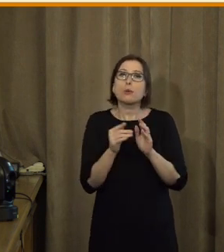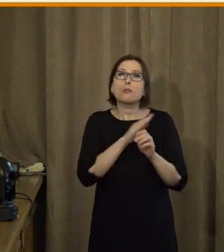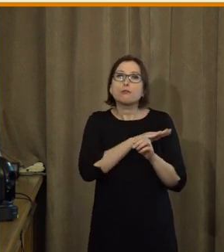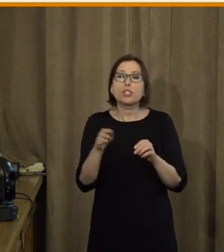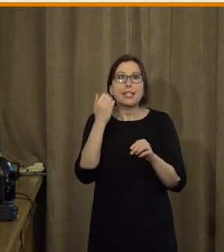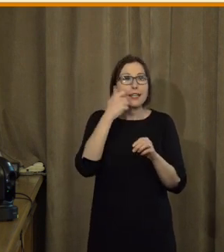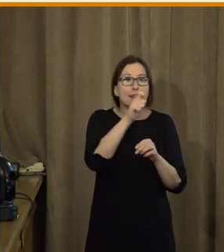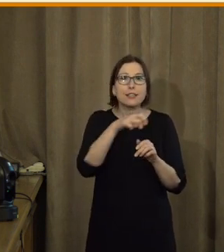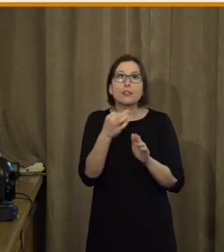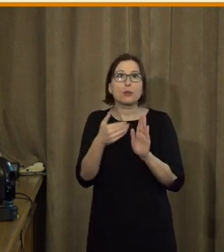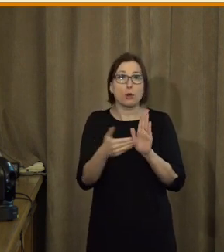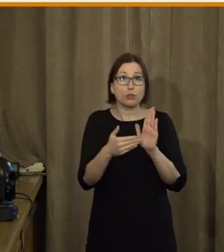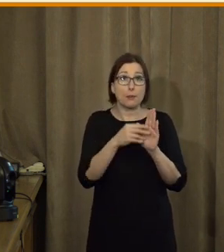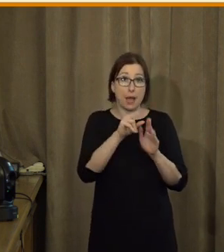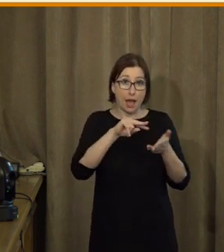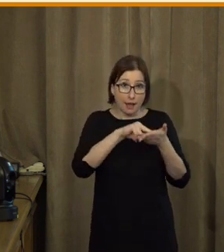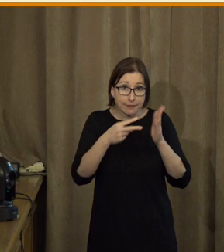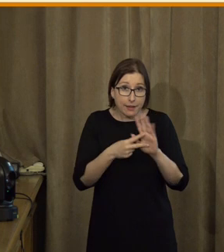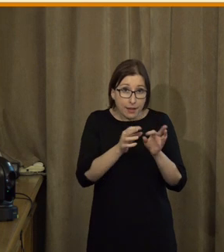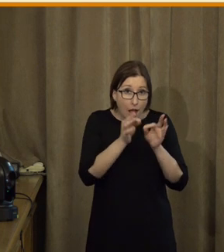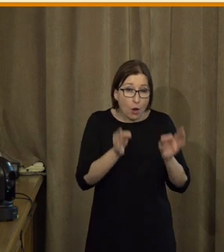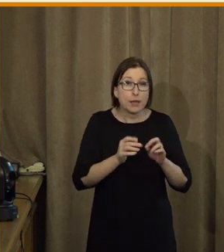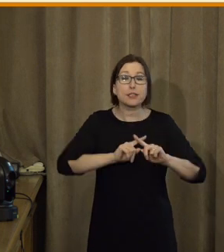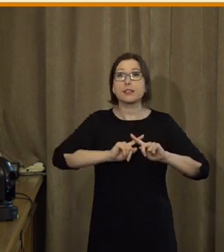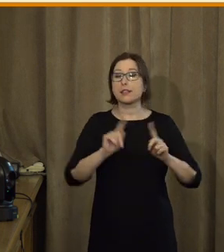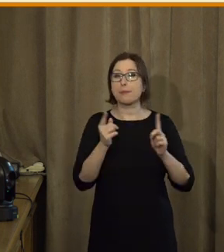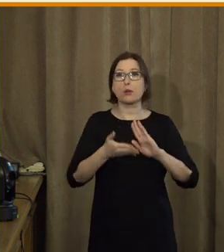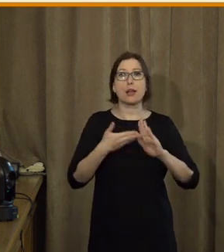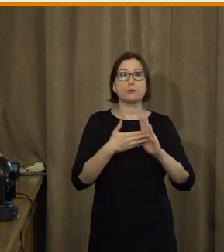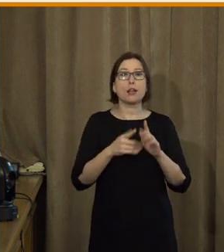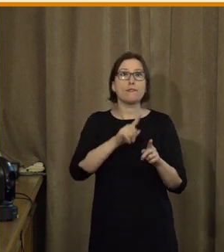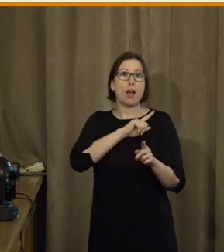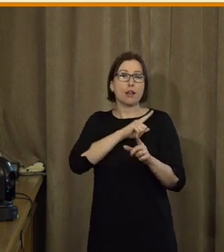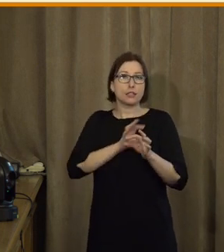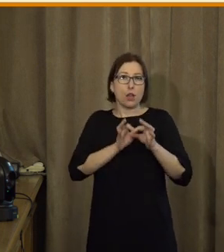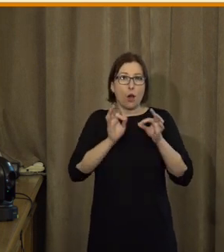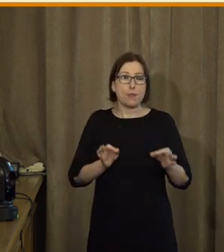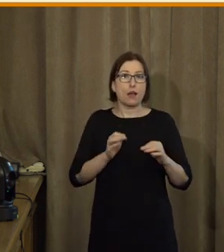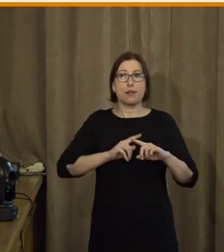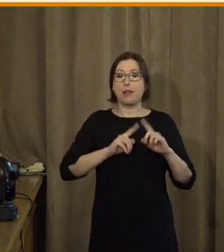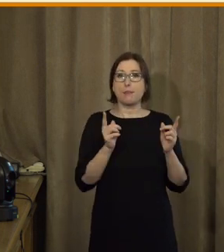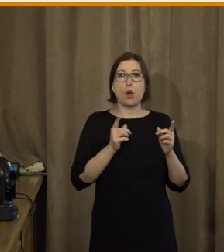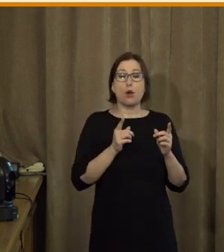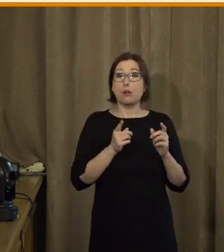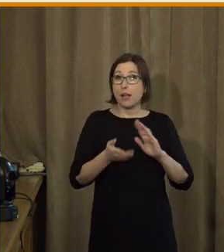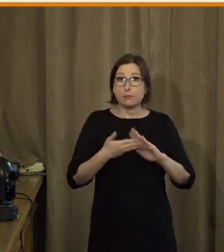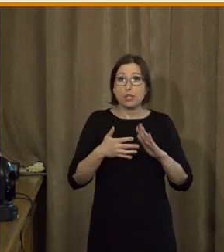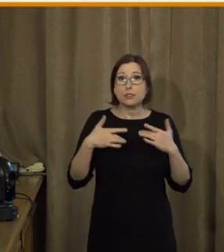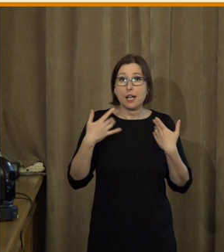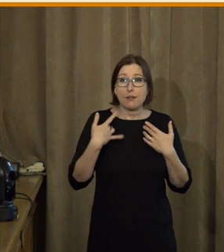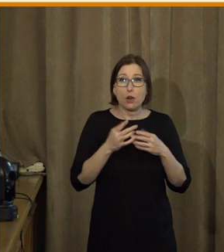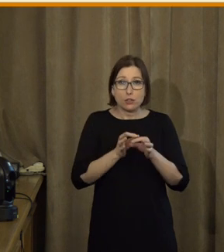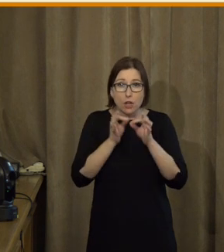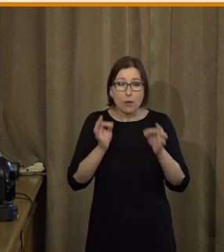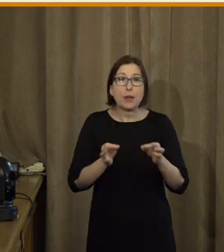ať už mají nějaké technické omezení, nebo nějaké subjektivní omezení, ale i také těch,